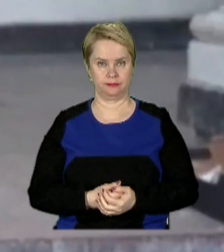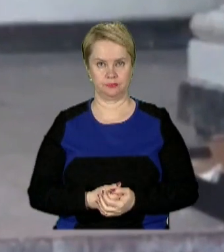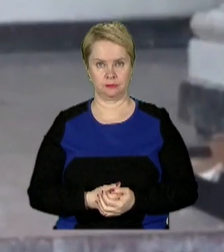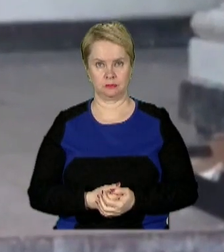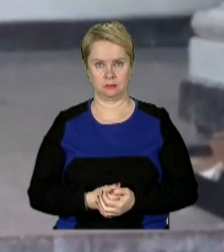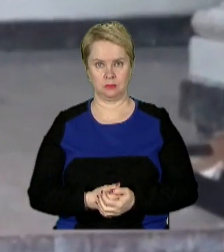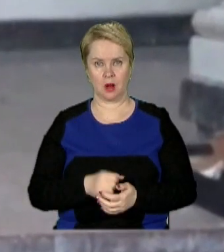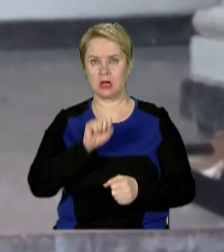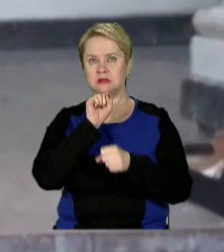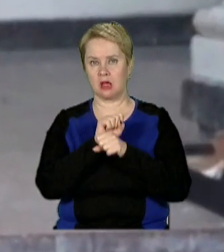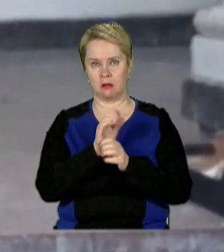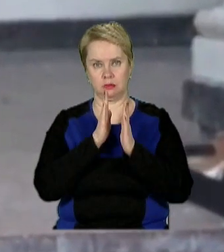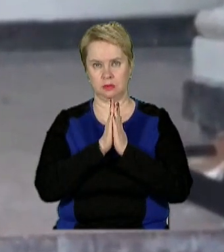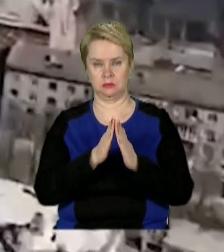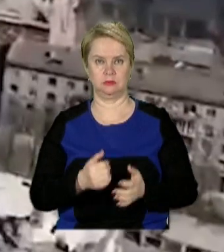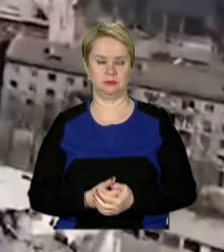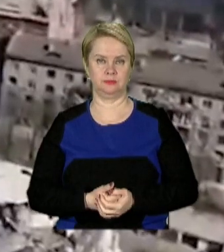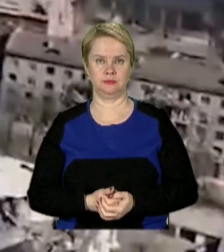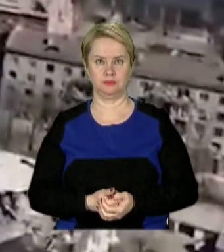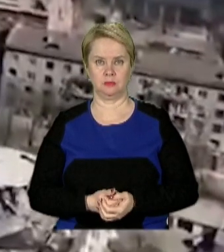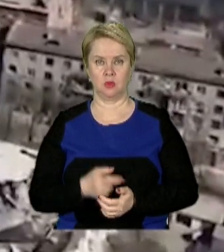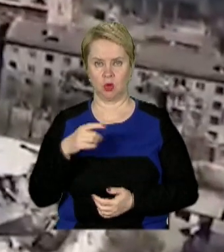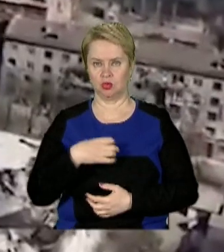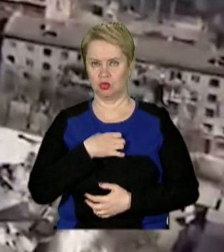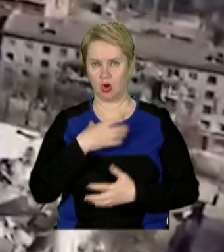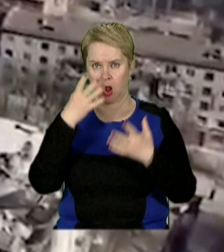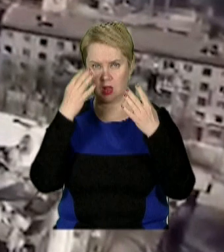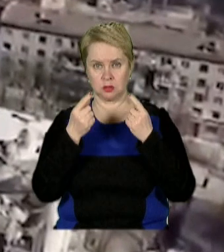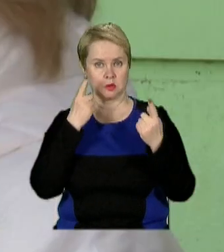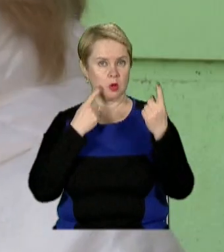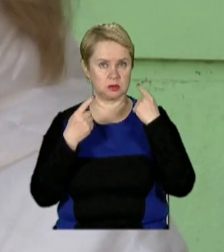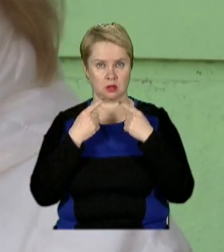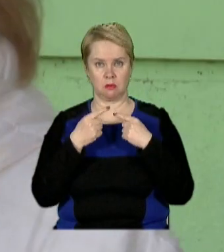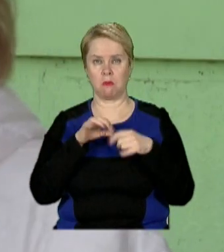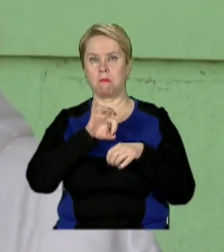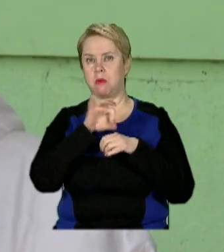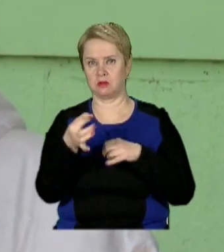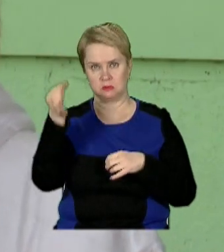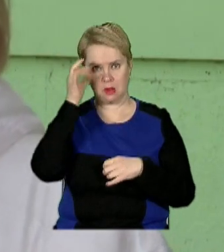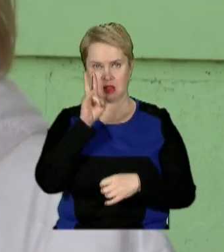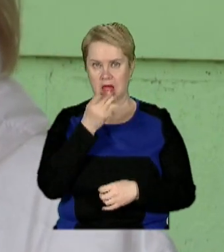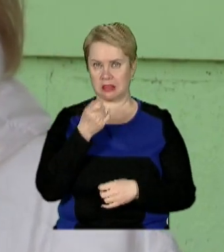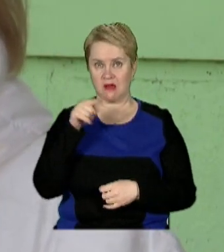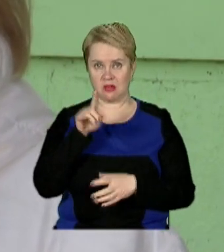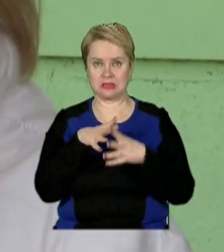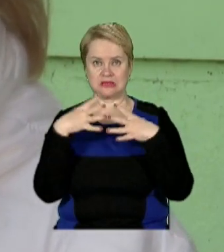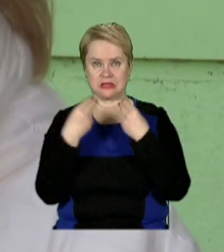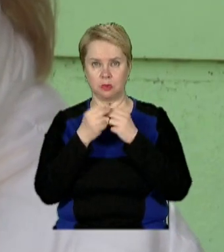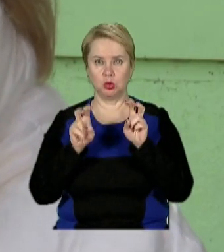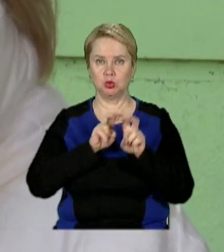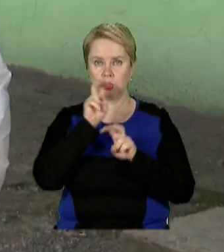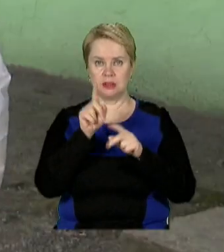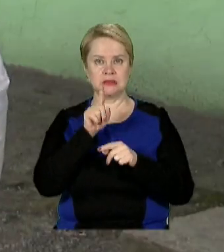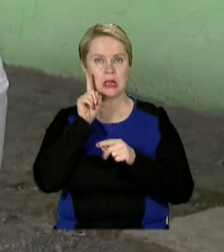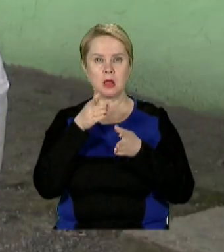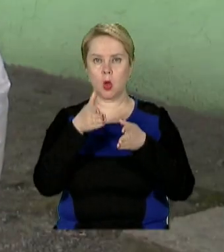Азто, ми і тіплєті. Той жахливий день зі сльозами та болем згадує і Наталія. Вона з сім'єю шукала